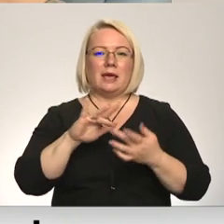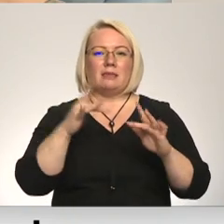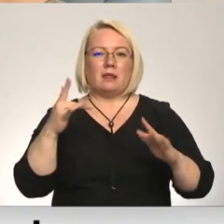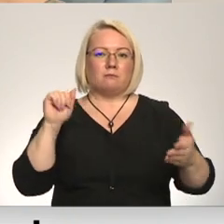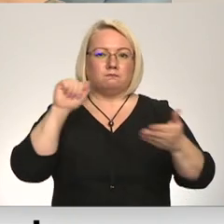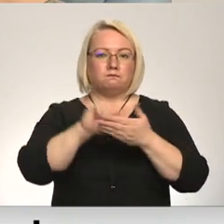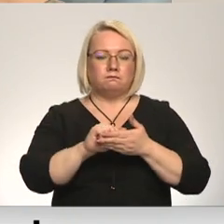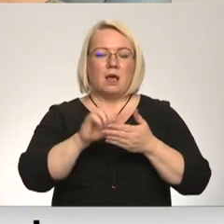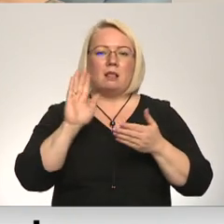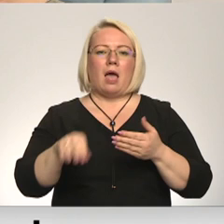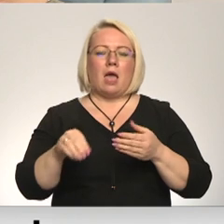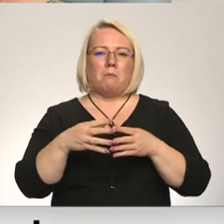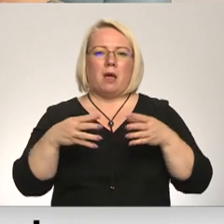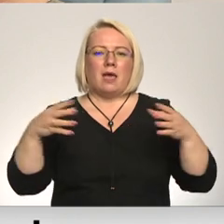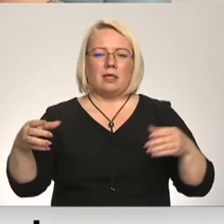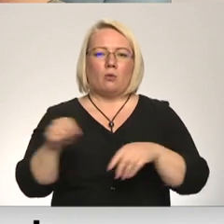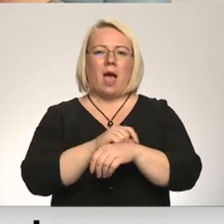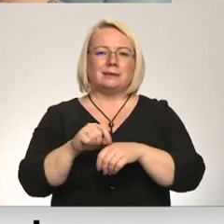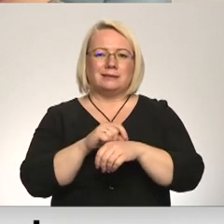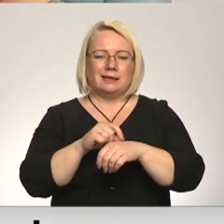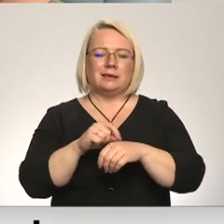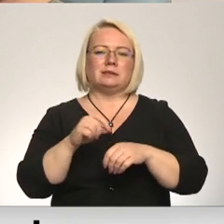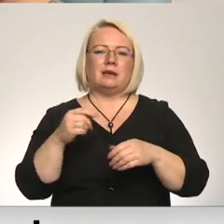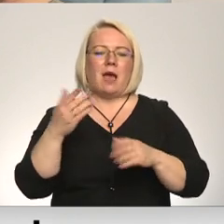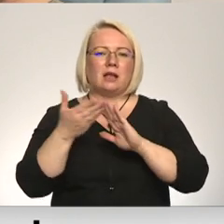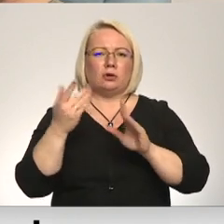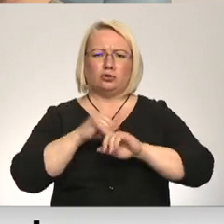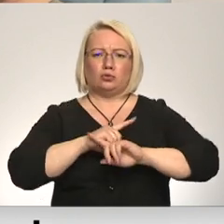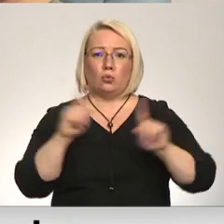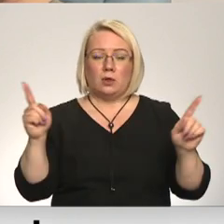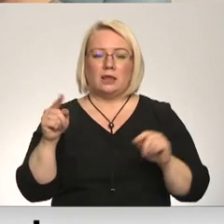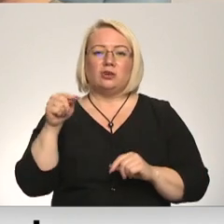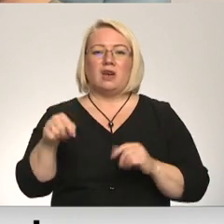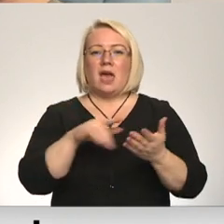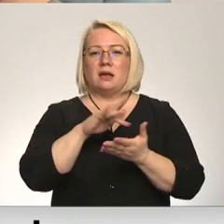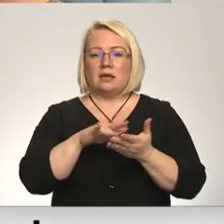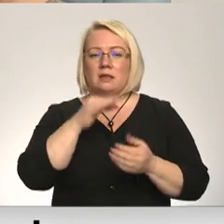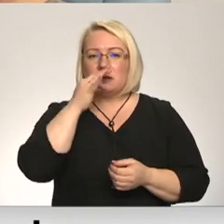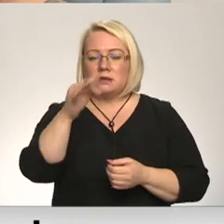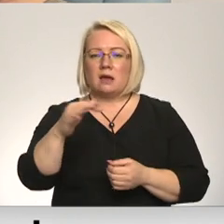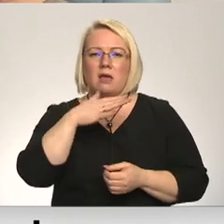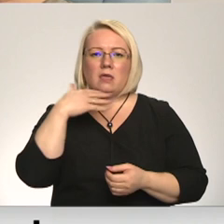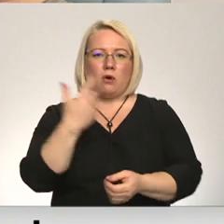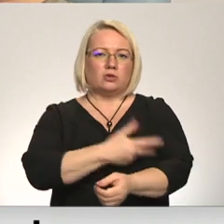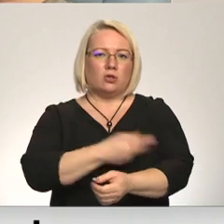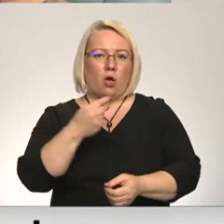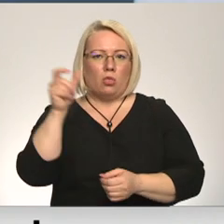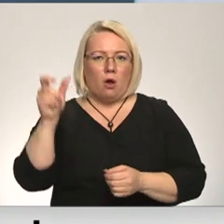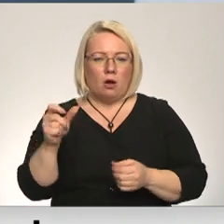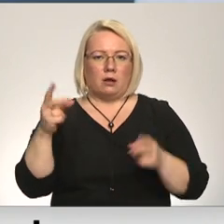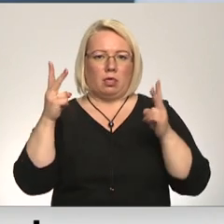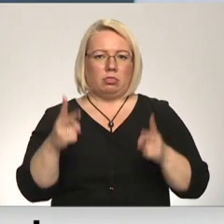palielināt asīnas grājumus atsaucies uz reizi. Asīnas donoru centrā skaidro, ka daudzi donori saslimoši ar Covid-19.